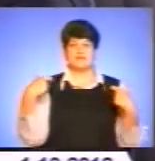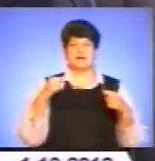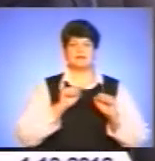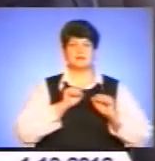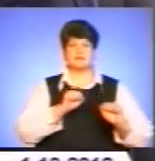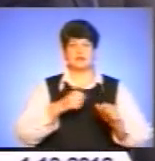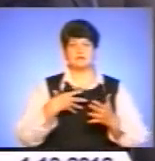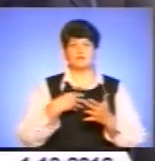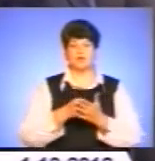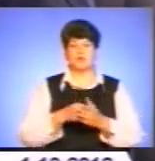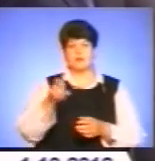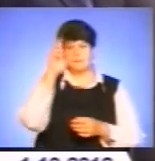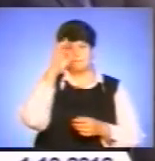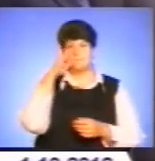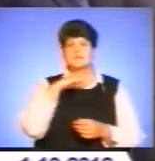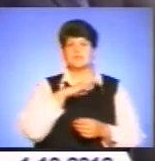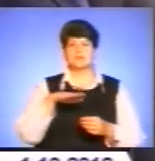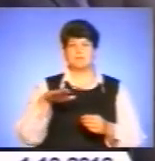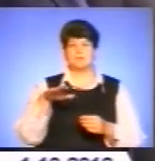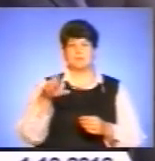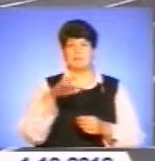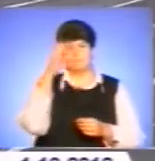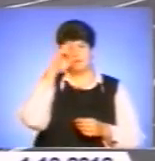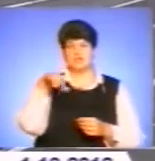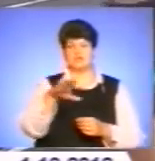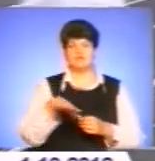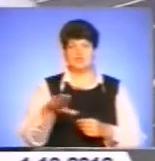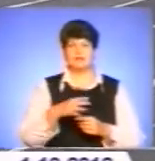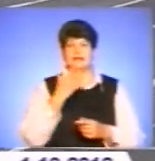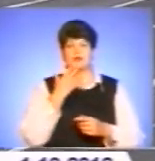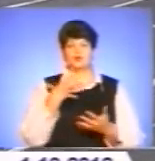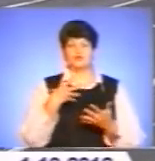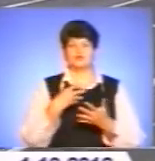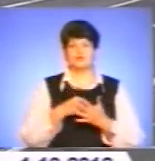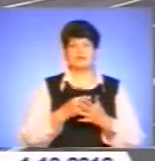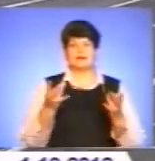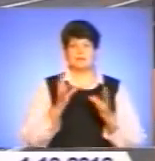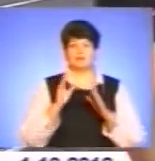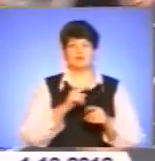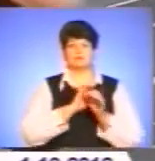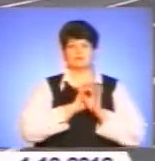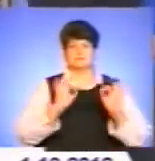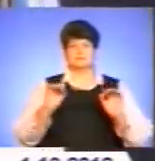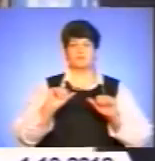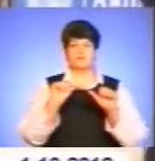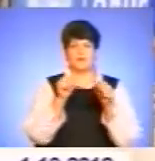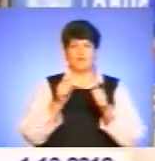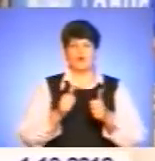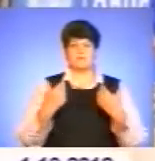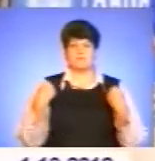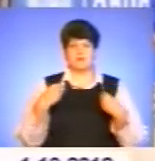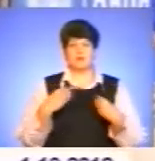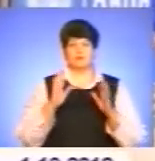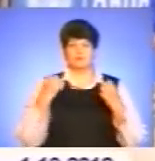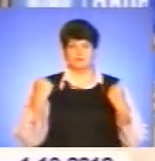батьківщини, народу, державних інтересів. Саме для його забезпечення потрібно бути у відмінній формі, вміти долати труднощі та виходити